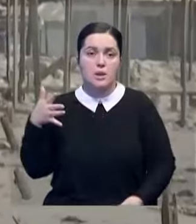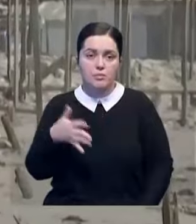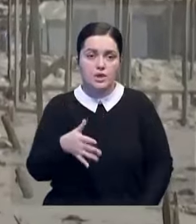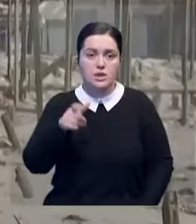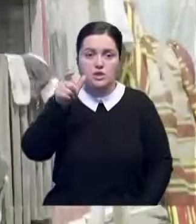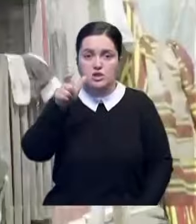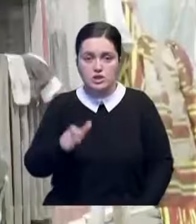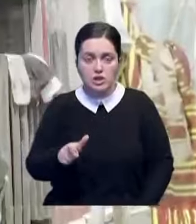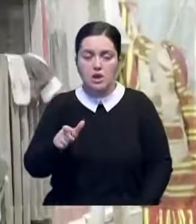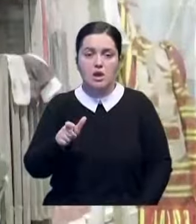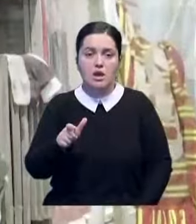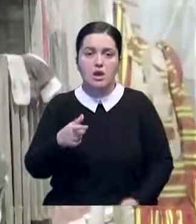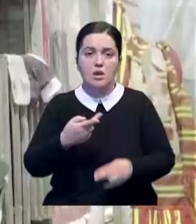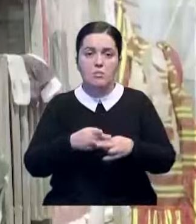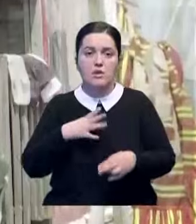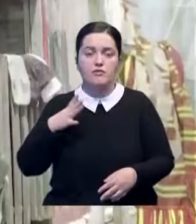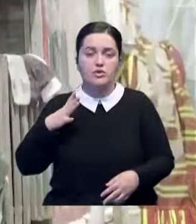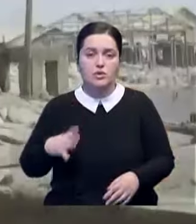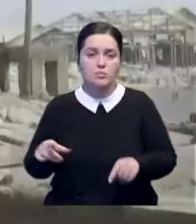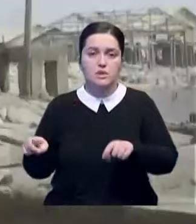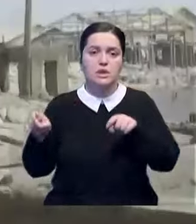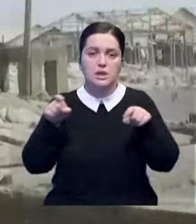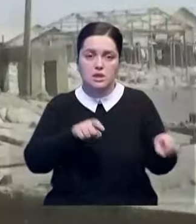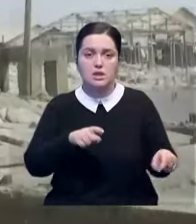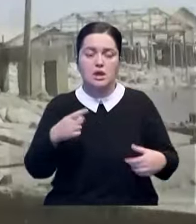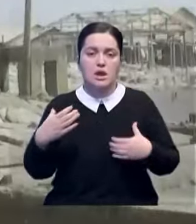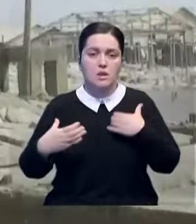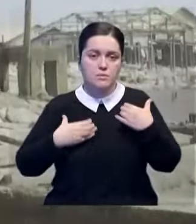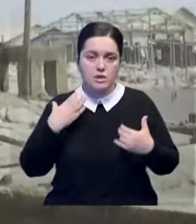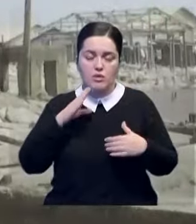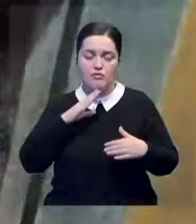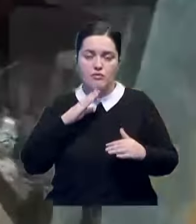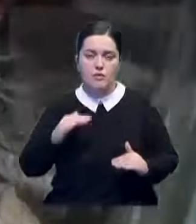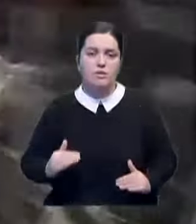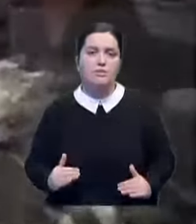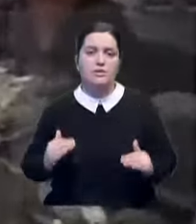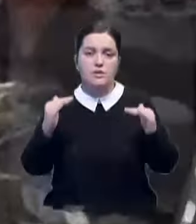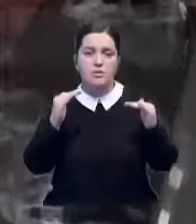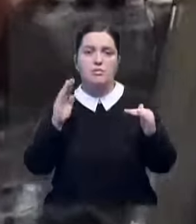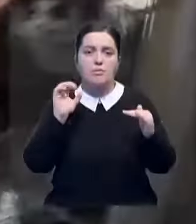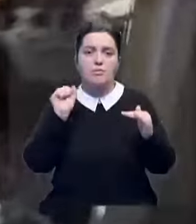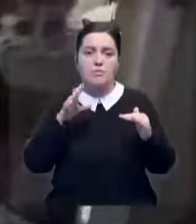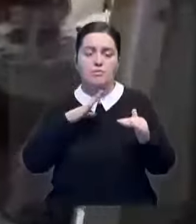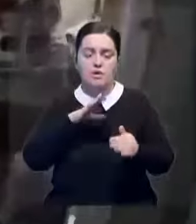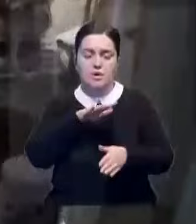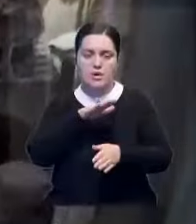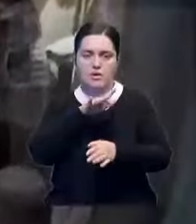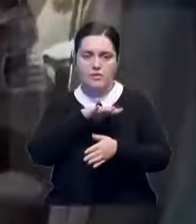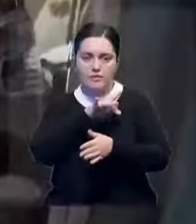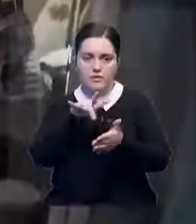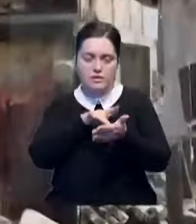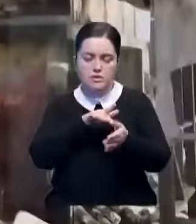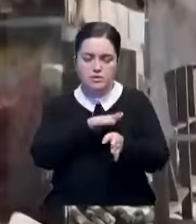остались около 5 тысяч человек. Остальные были вынуждены переехать. Жители опасаются очередного подъема воды, которым может попросту